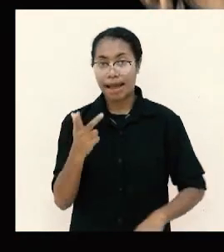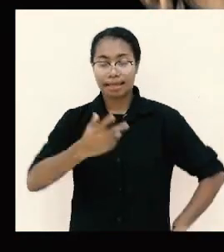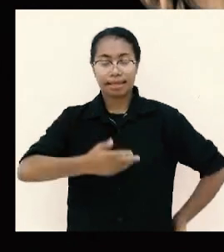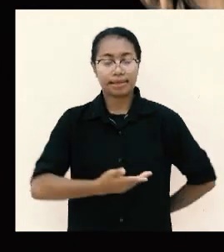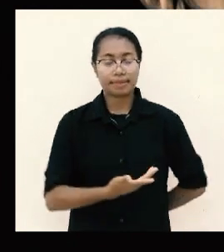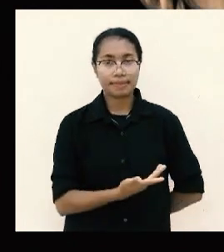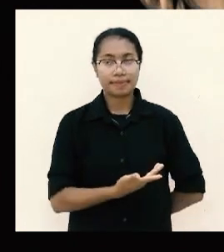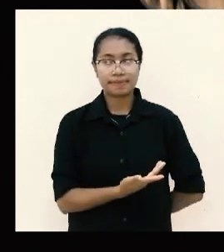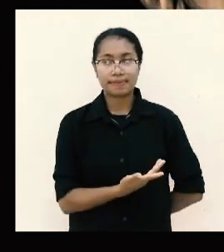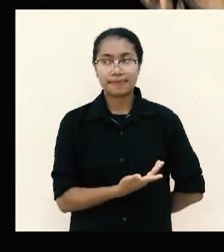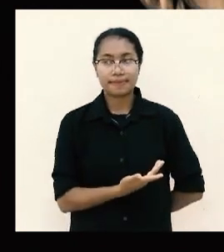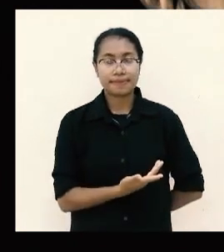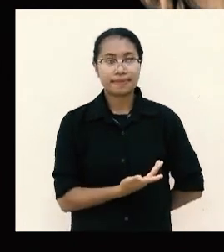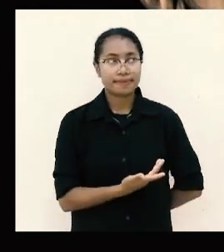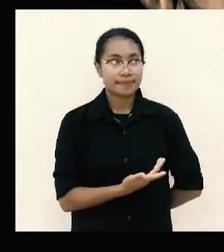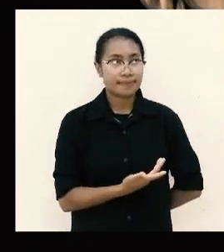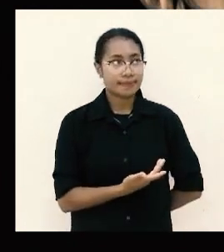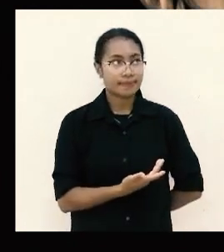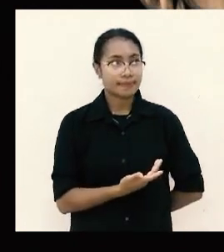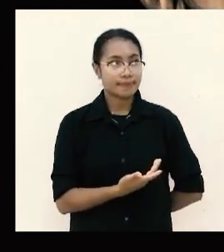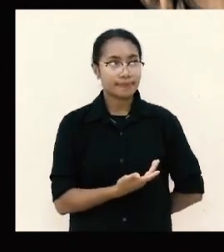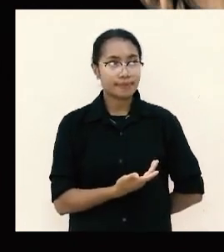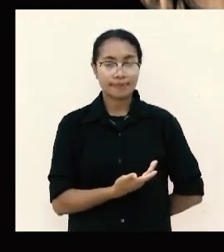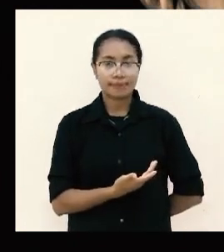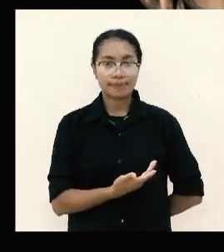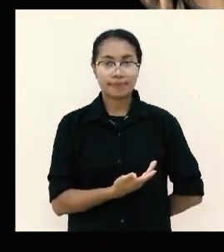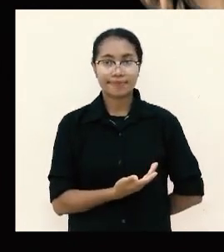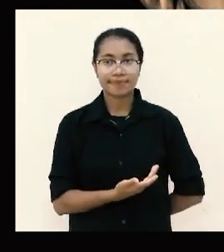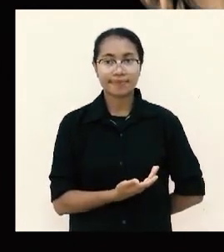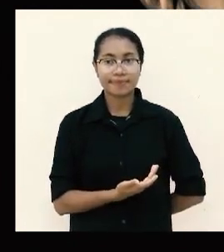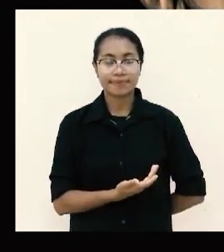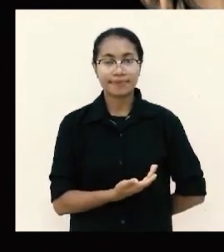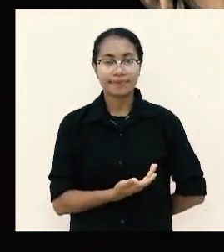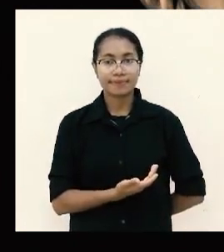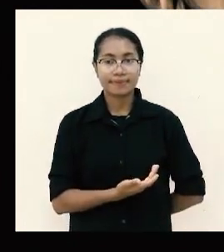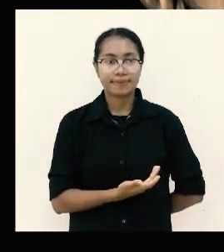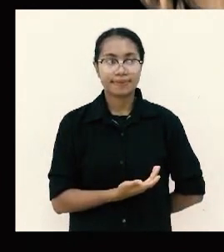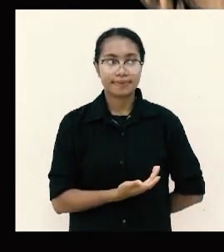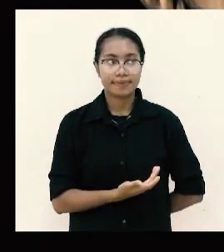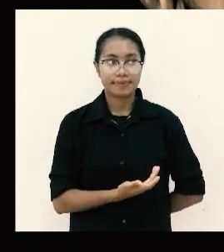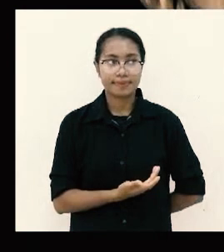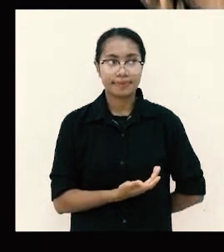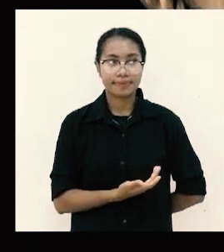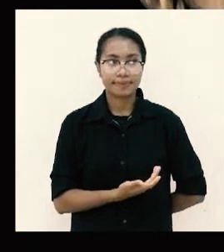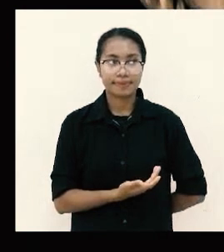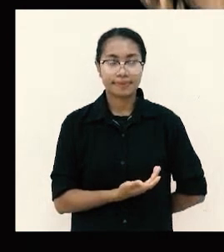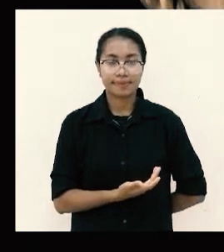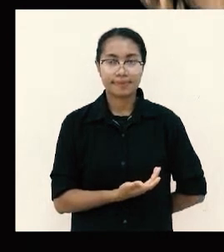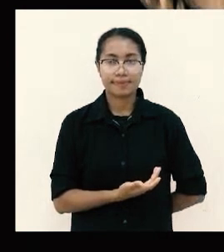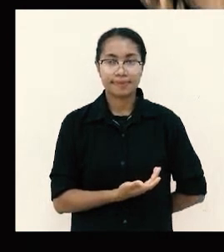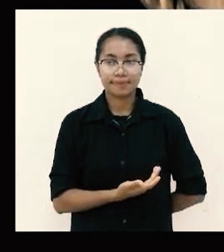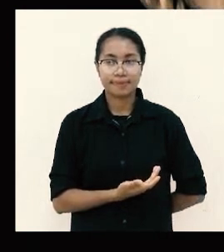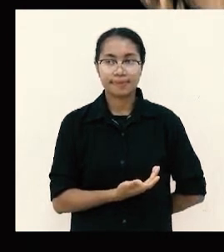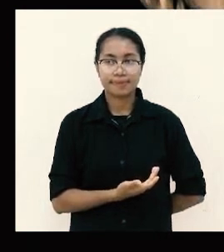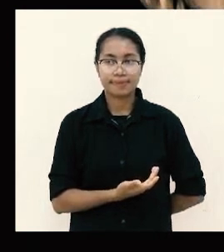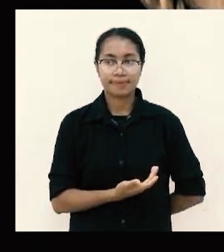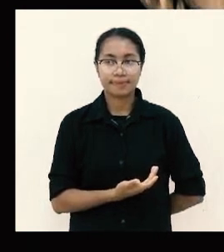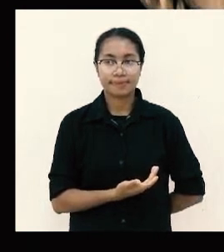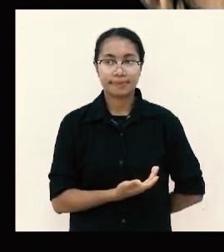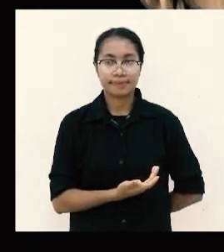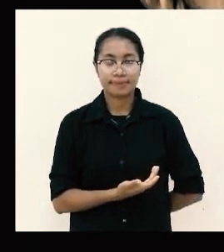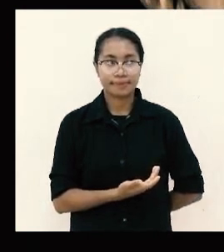untuk hidup dari kantong orang lain sementara ia menyediakan makanan rohani untuk jiwa-jiwa dari semua orang